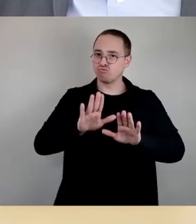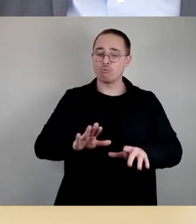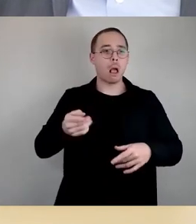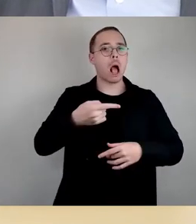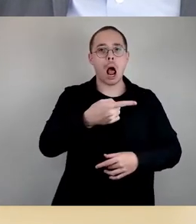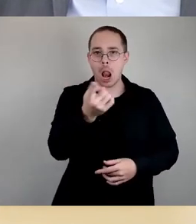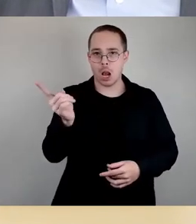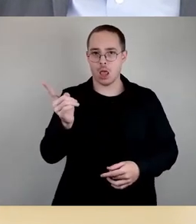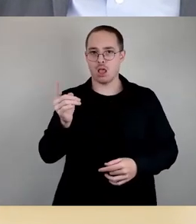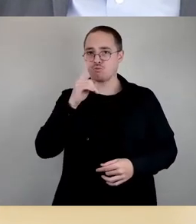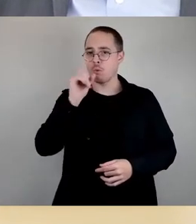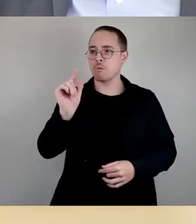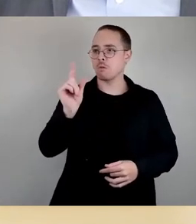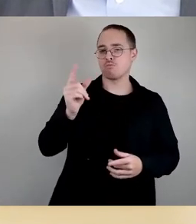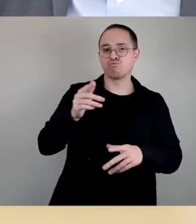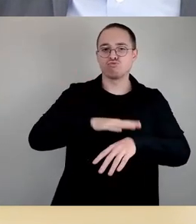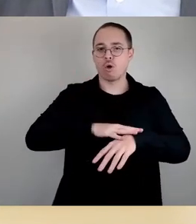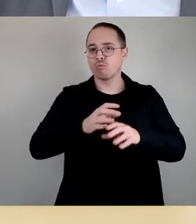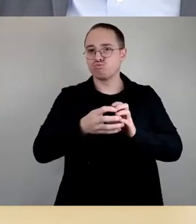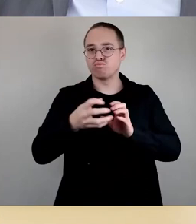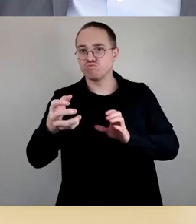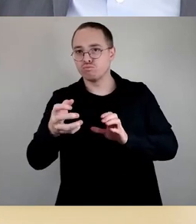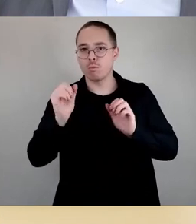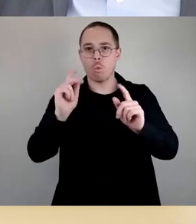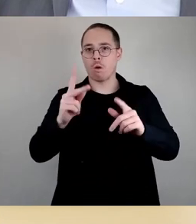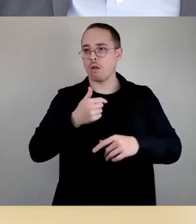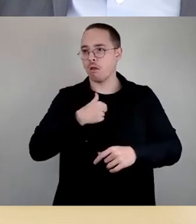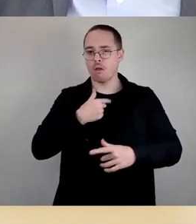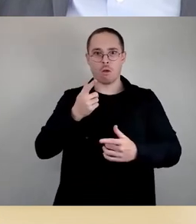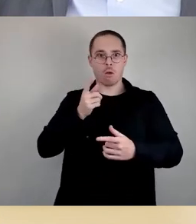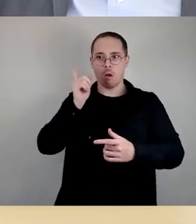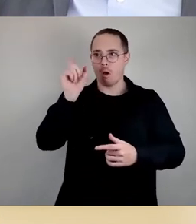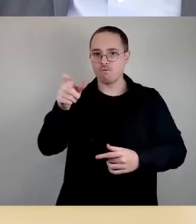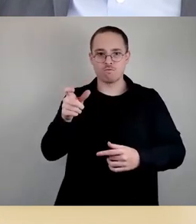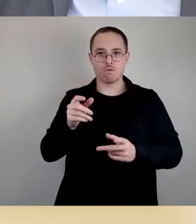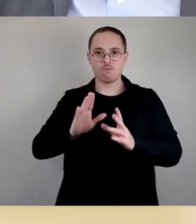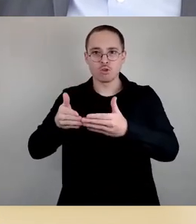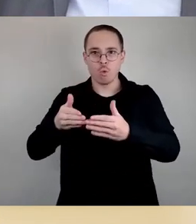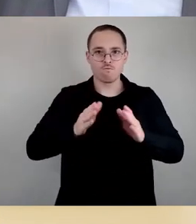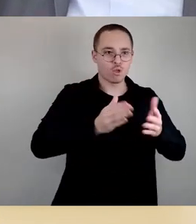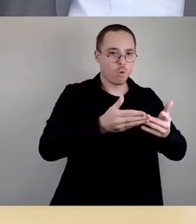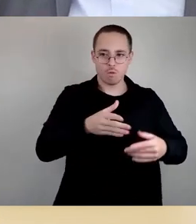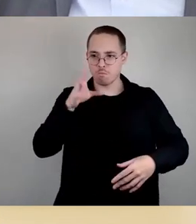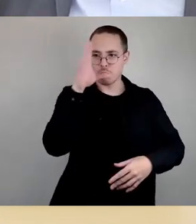leichter Zeit überziehen. Da gucke ich nach niemandem, in welcher Fraktion er ist, wenn wir Gastredner haben, etc.